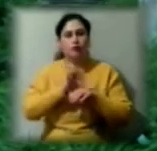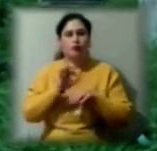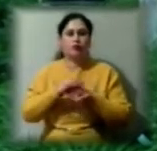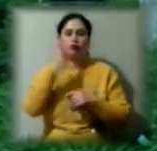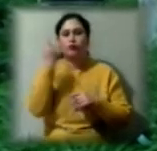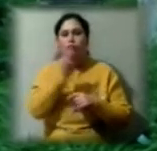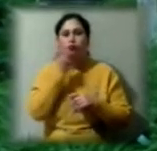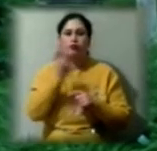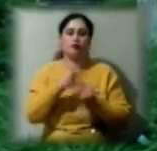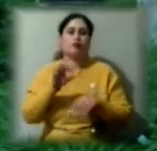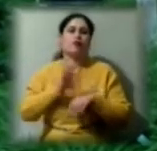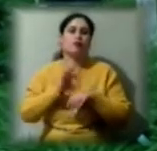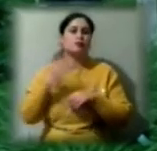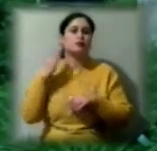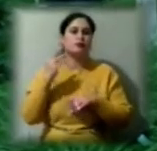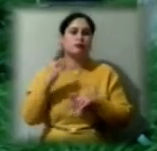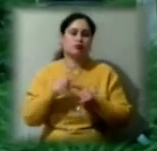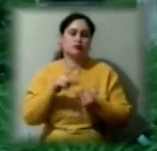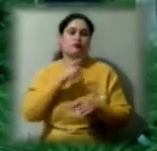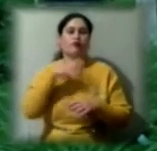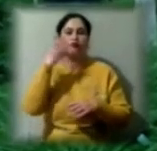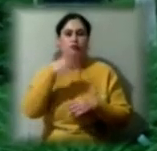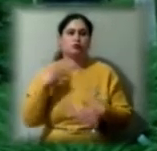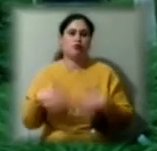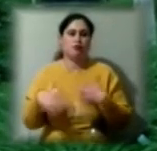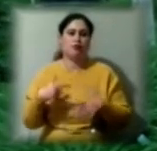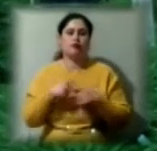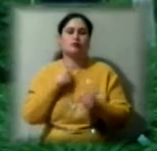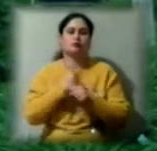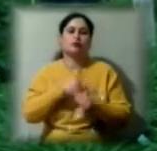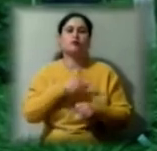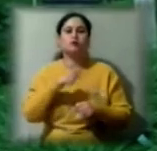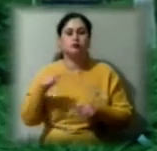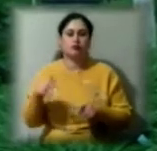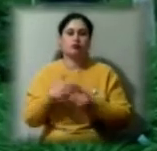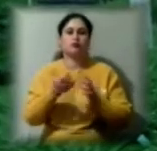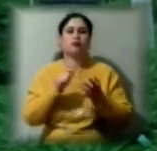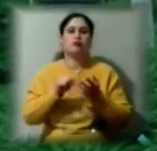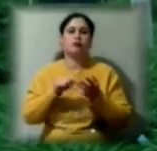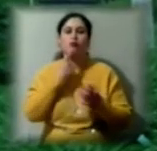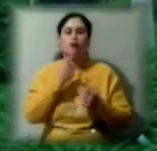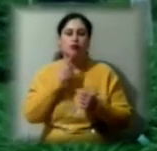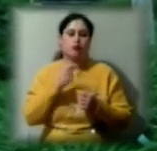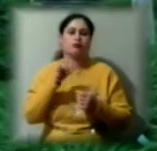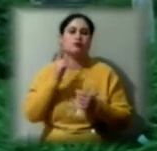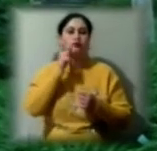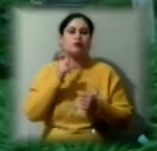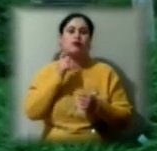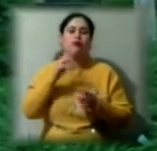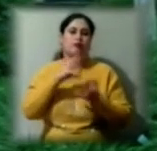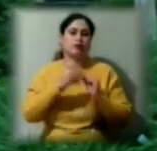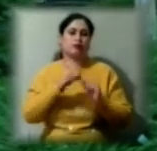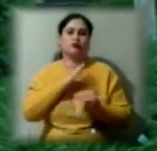попереку, загальна слабкість. Ми зробили кардіограму, взяли аналіз крові на цукор. Загалом все було в межах норми.